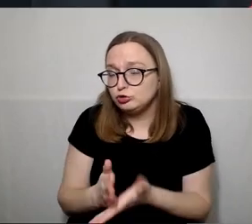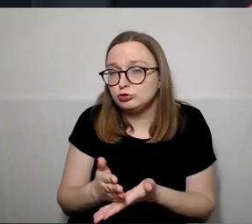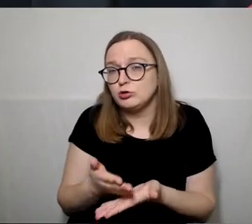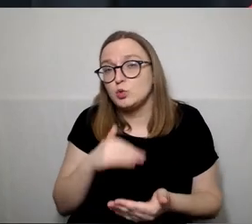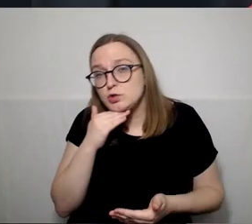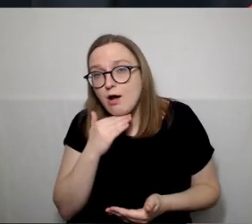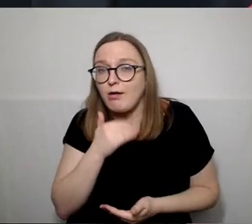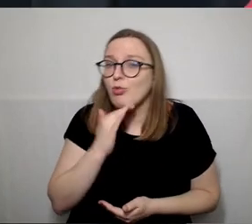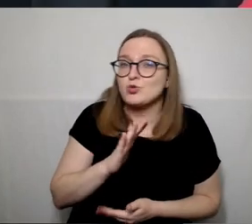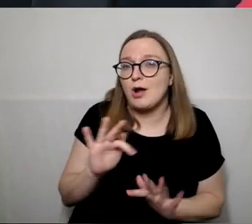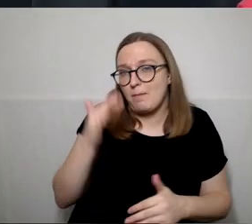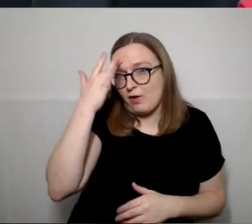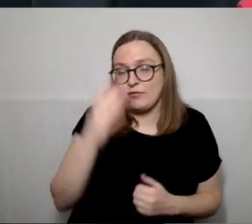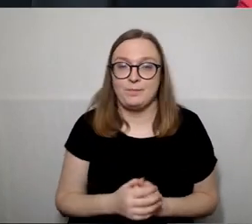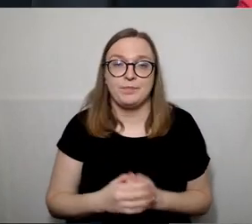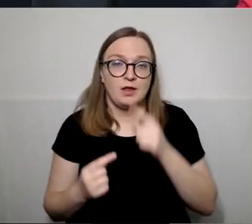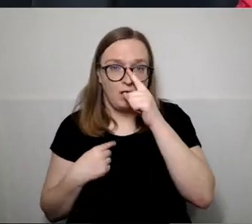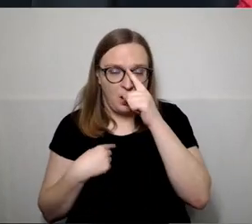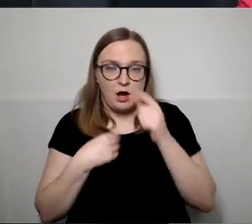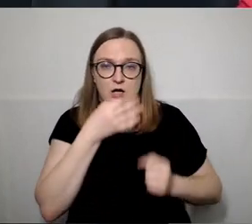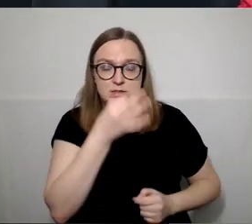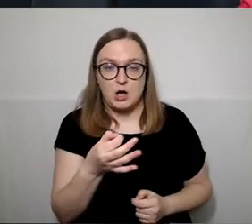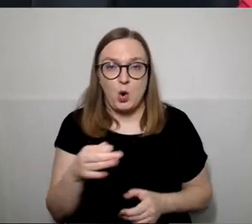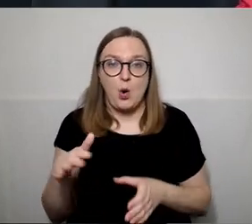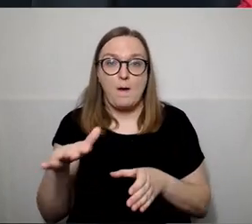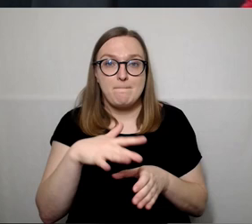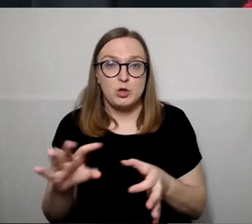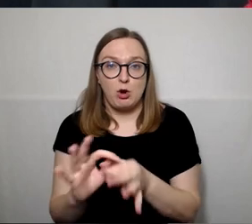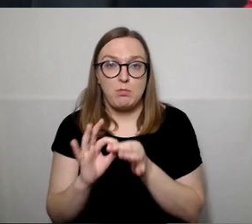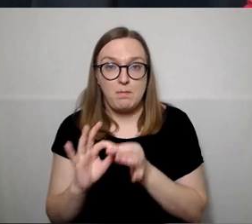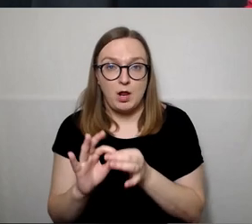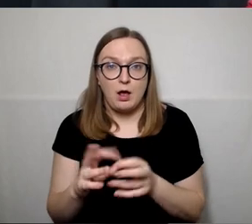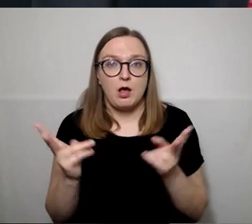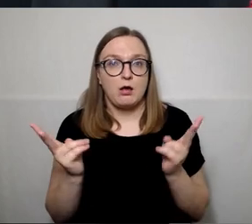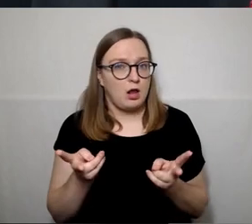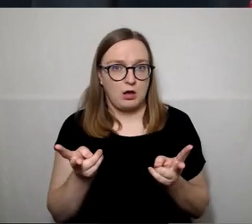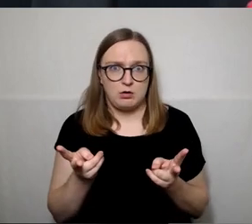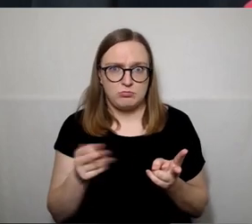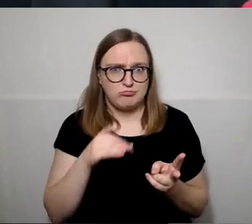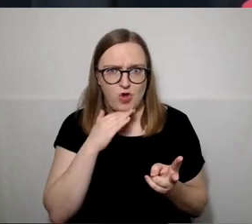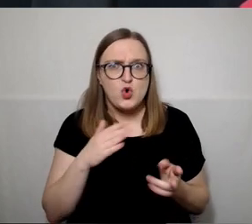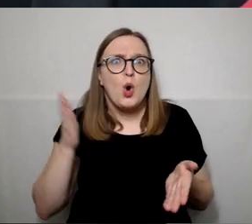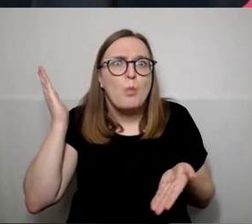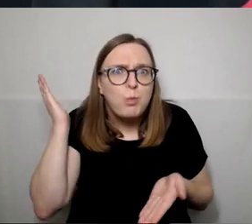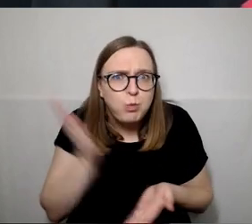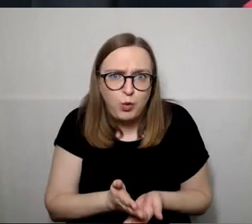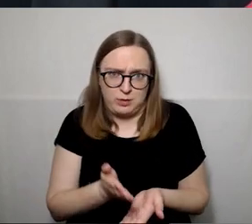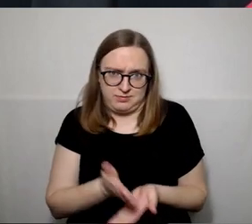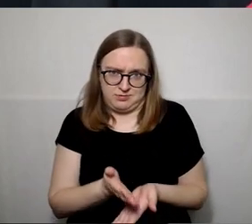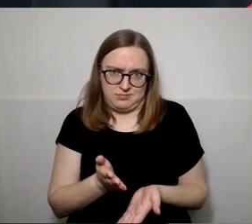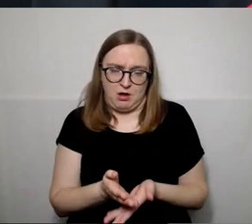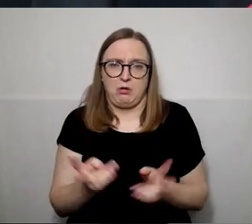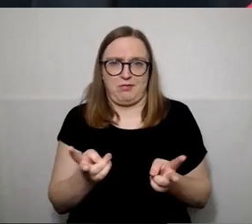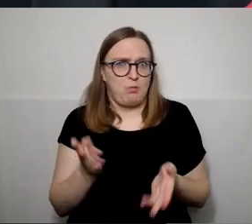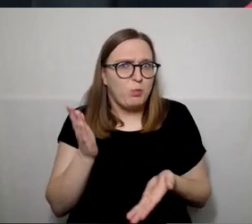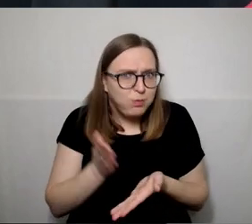Aš sakyčiau, dialogas yra netikrai kalingas, bet jisai yra būtinas. Ir aišku, kažkiek yra dabar